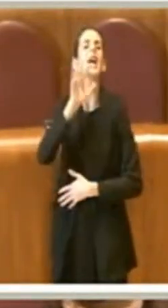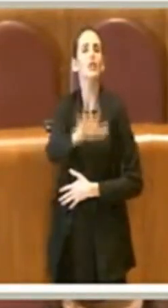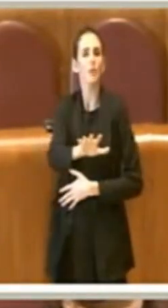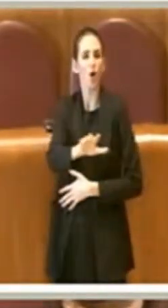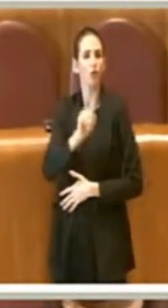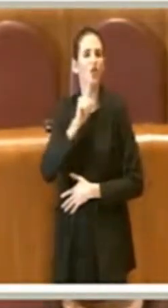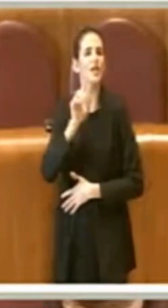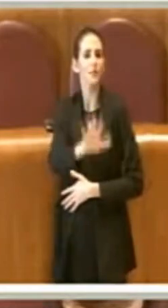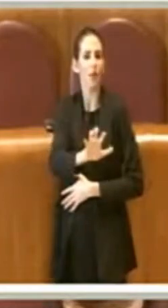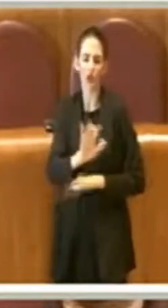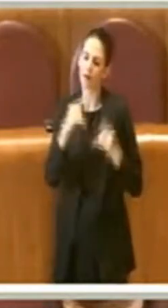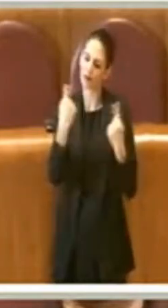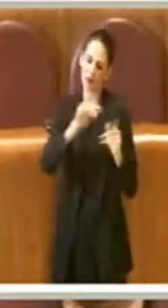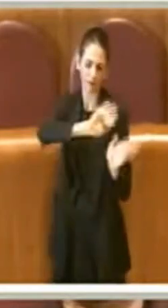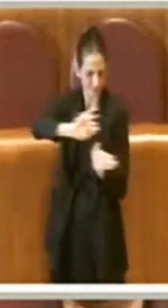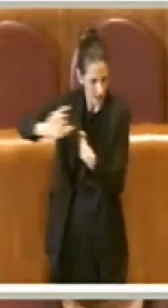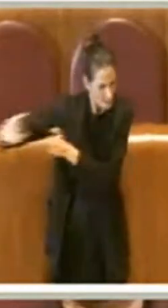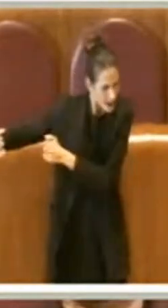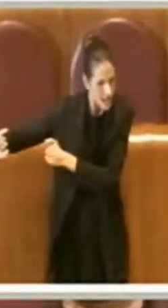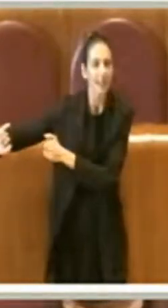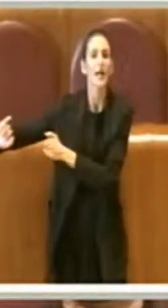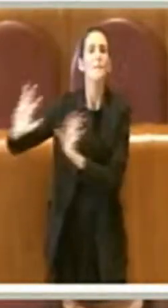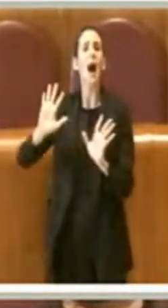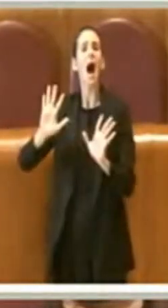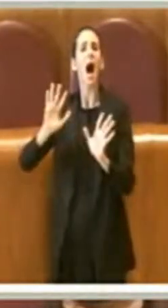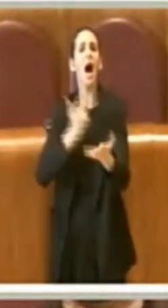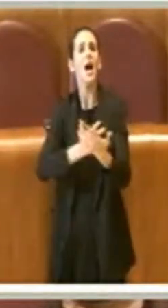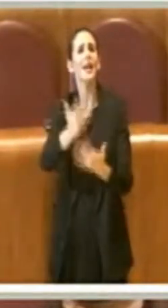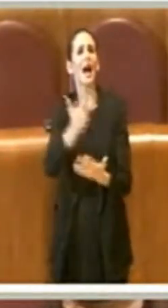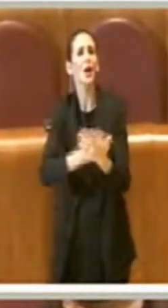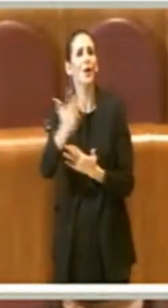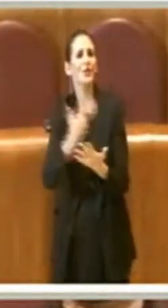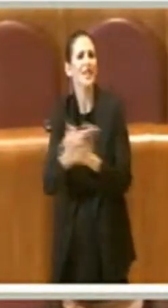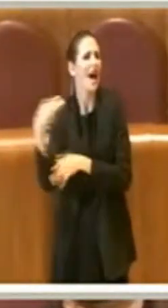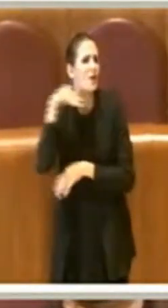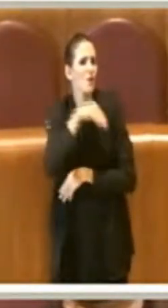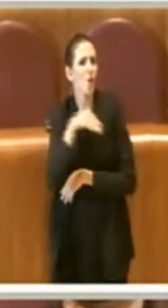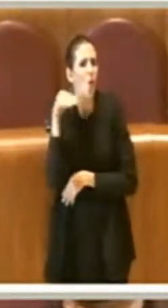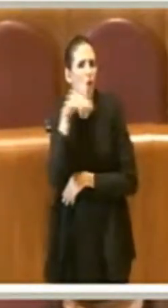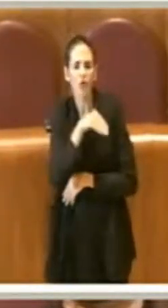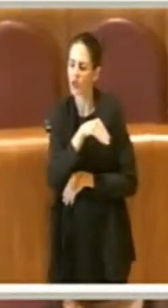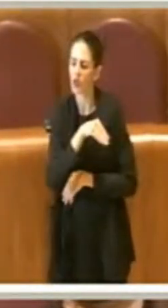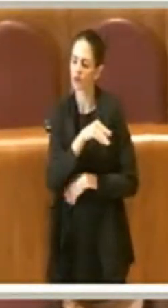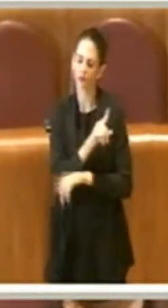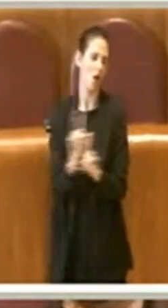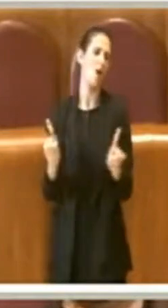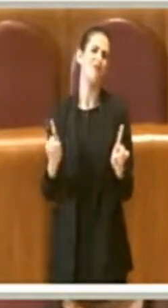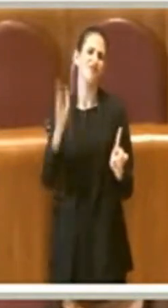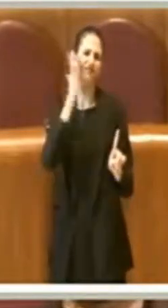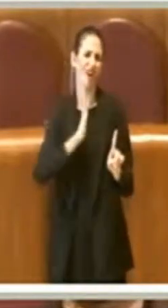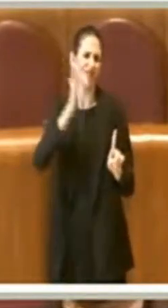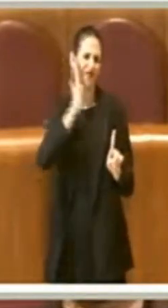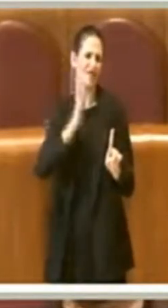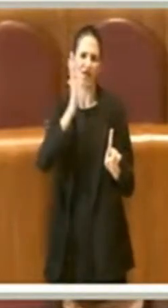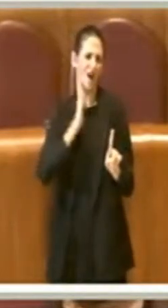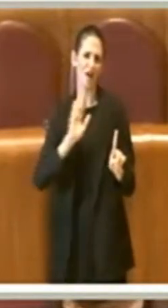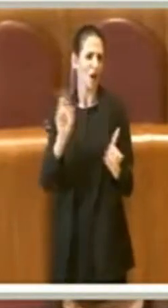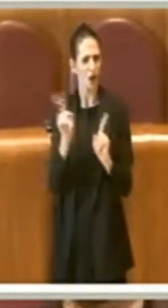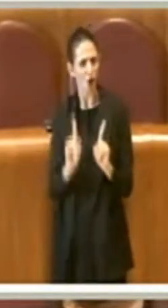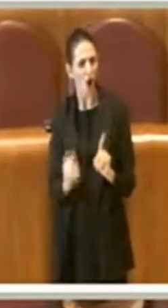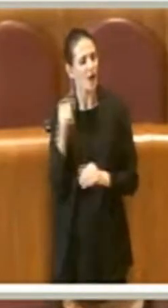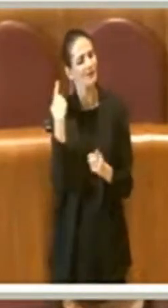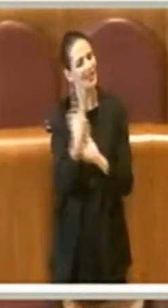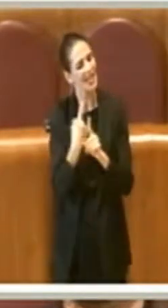E questo è un discorso a parte. Ma non si può raccontare cose che non sono vere. Lo ha letto, lo legga meglio,